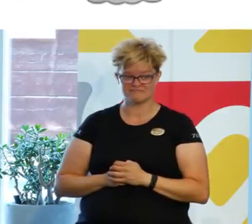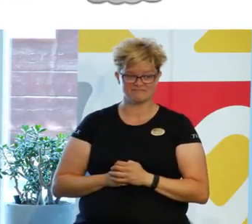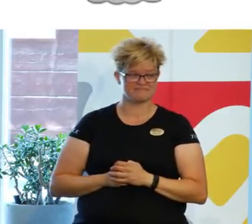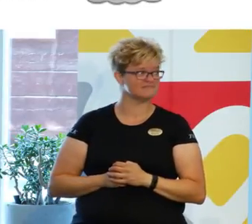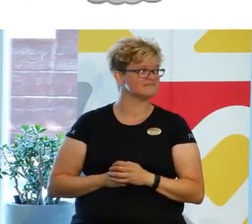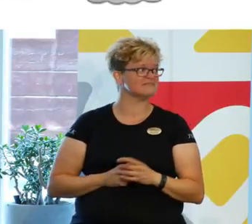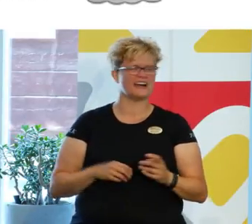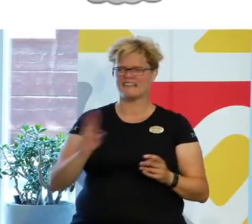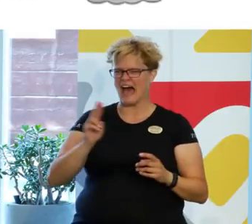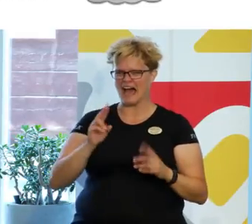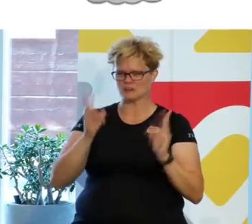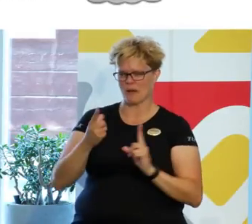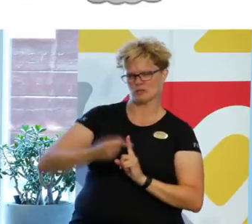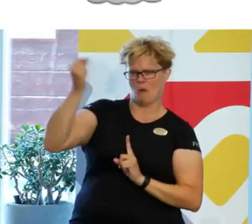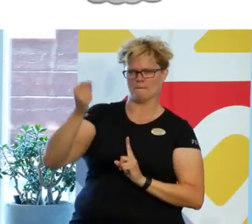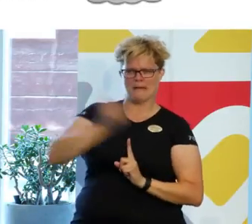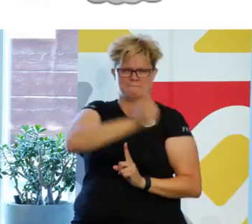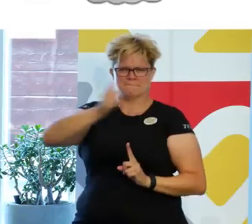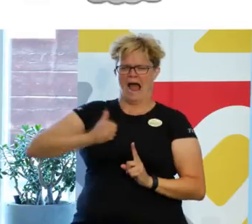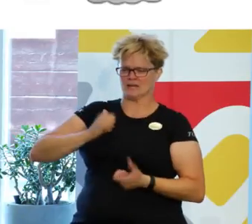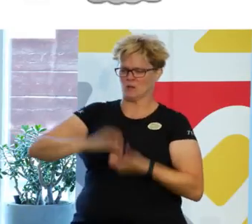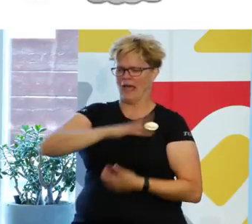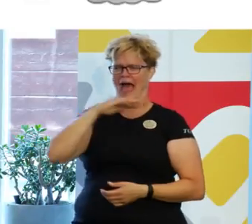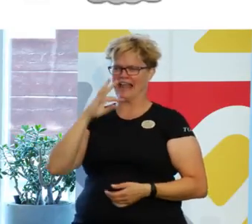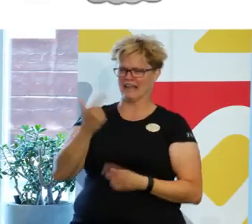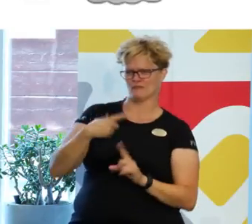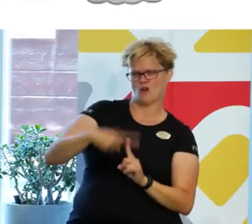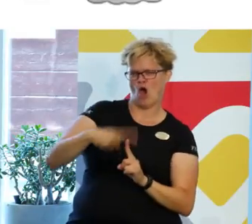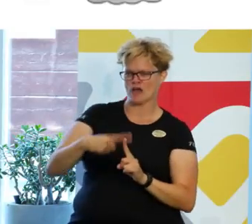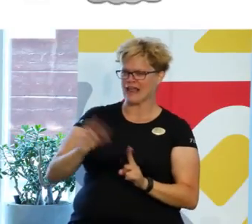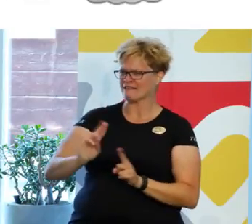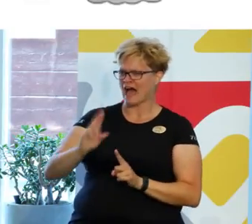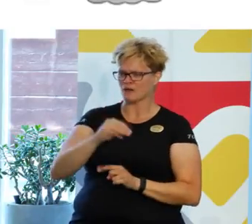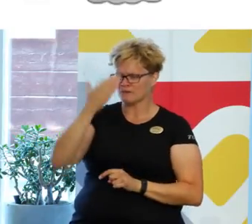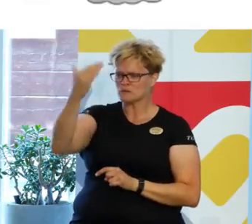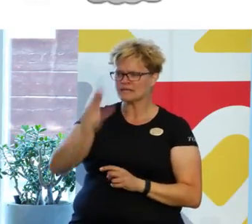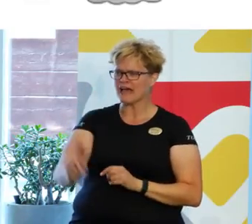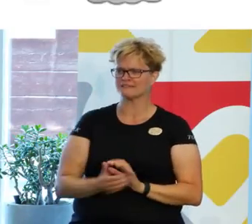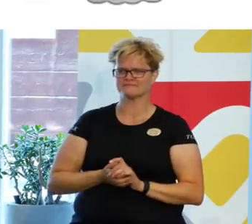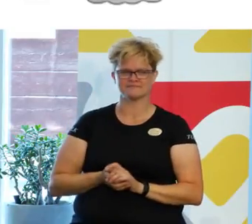När pikar man liksom i makt och härlighet och privilegier när man är vuxen?